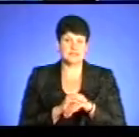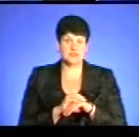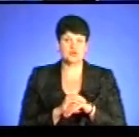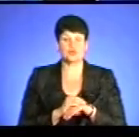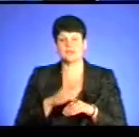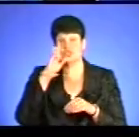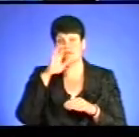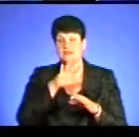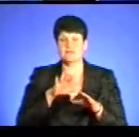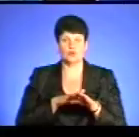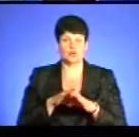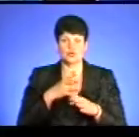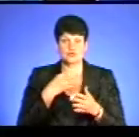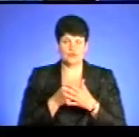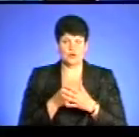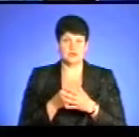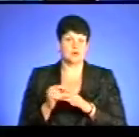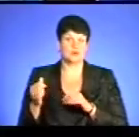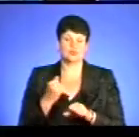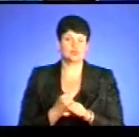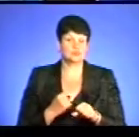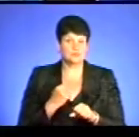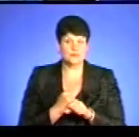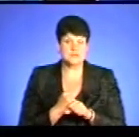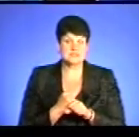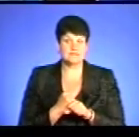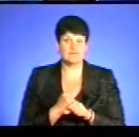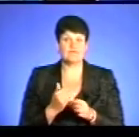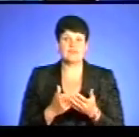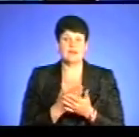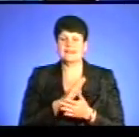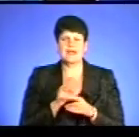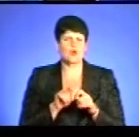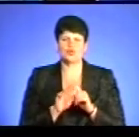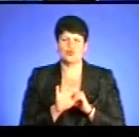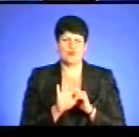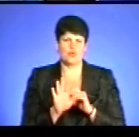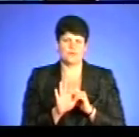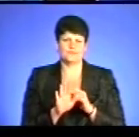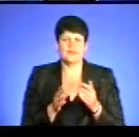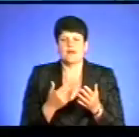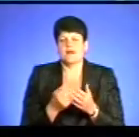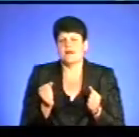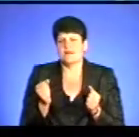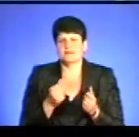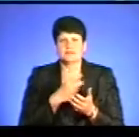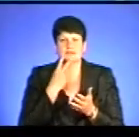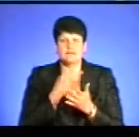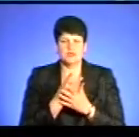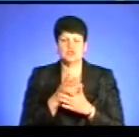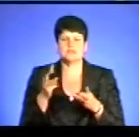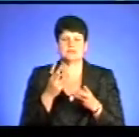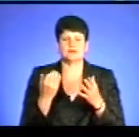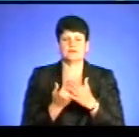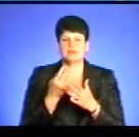виконує свої функції в якості, скажімо так, не контролю, а, скажімо так, дивлячись на ефір, який